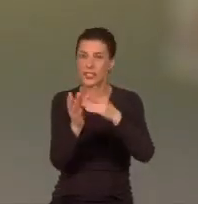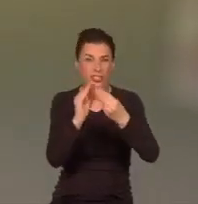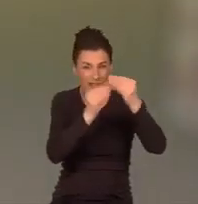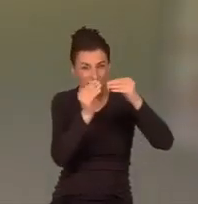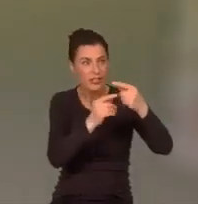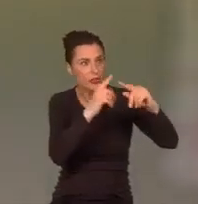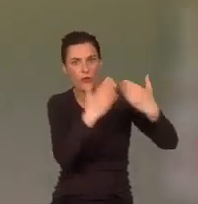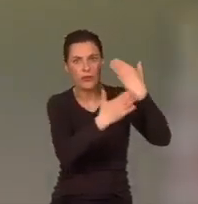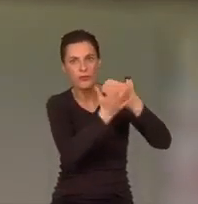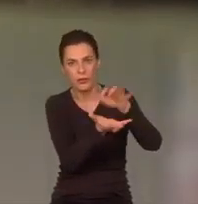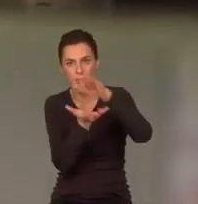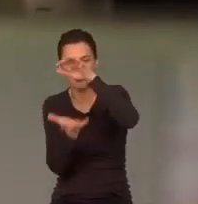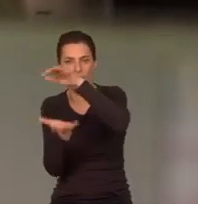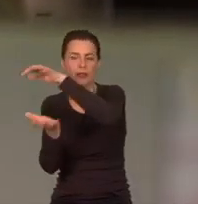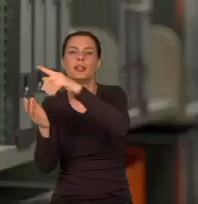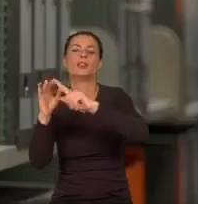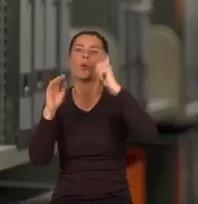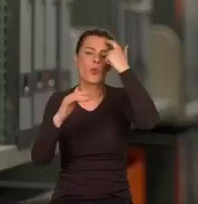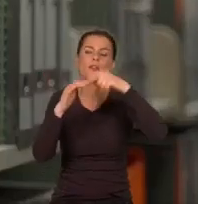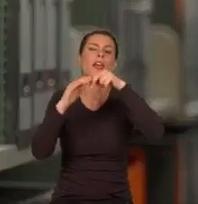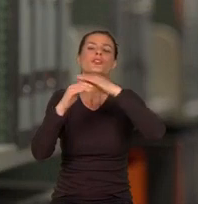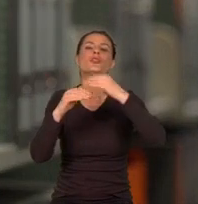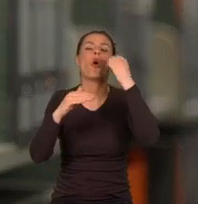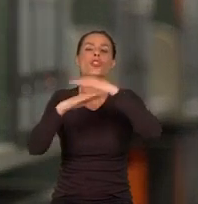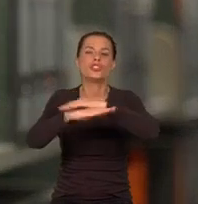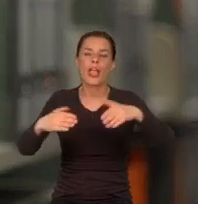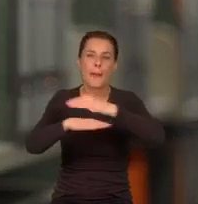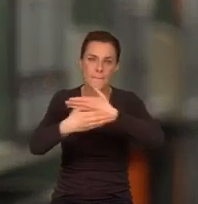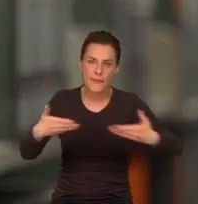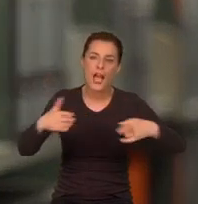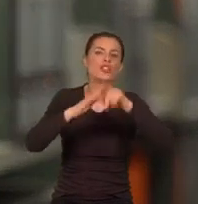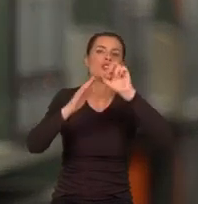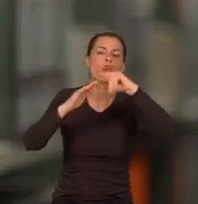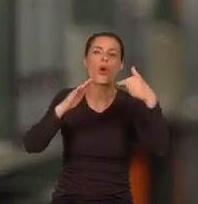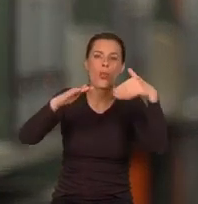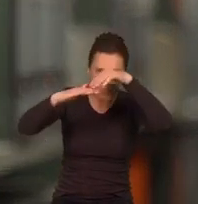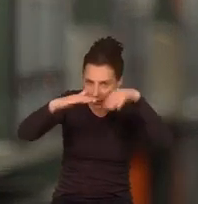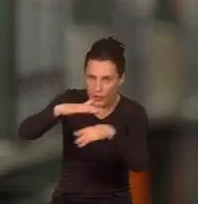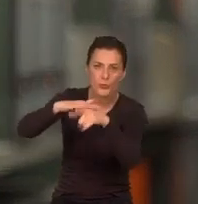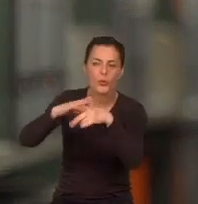ich mnóstwo i wciąż napływają nowe, trzymane są głównie w podziemnym schronie z 1982 roku.